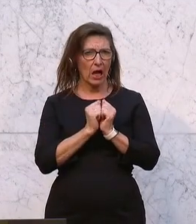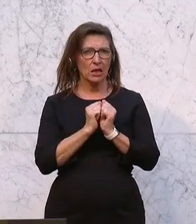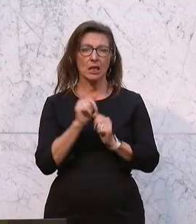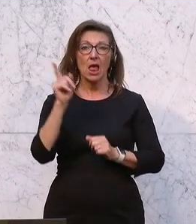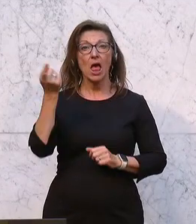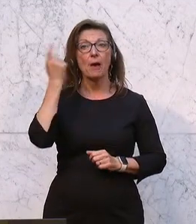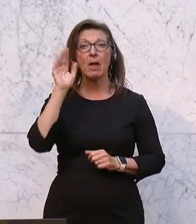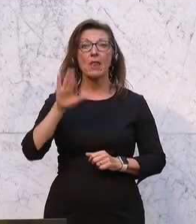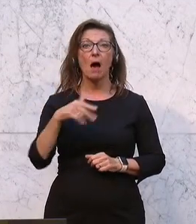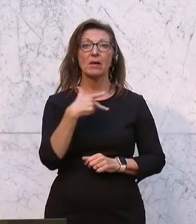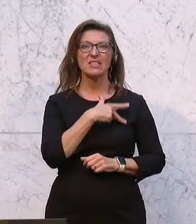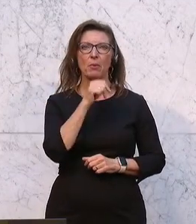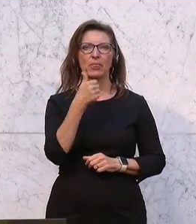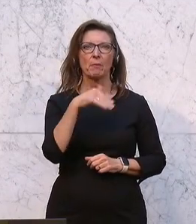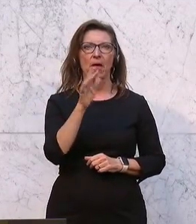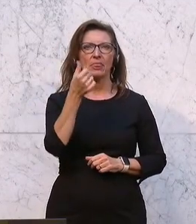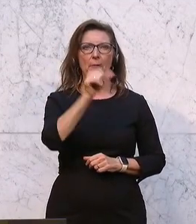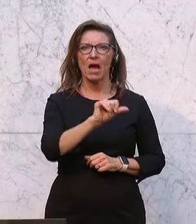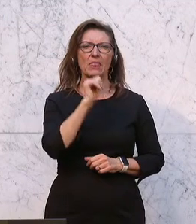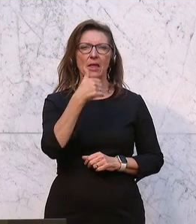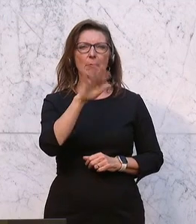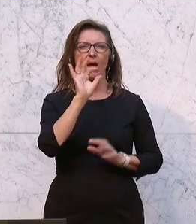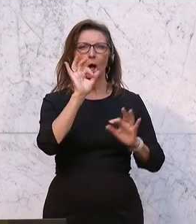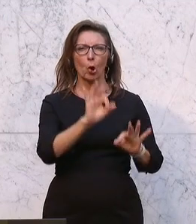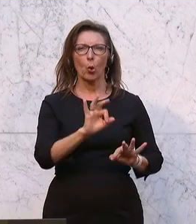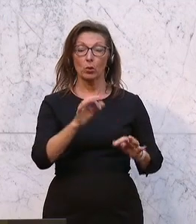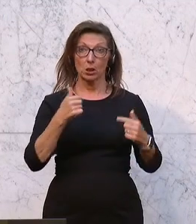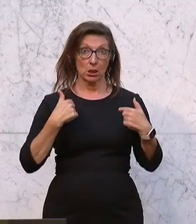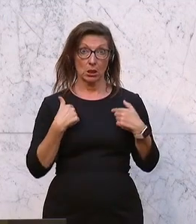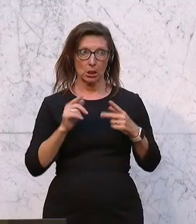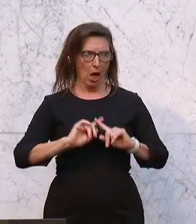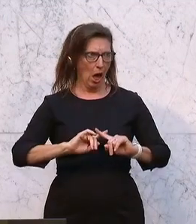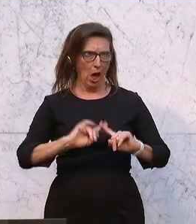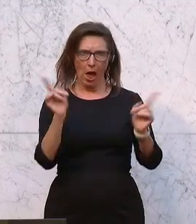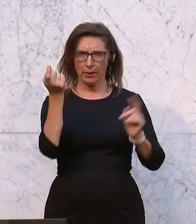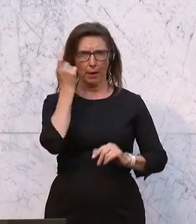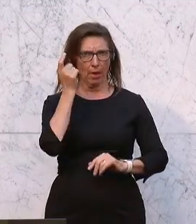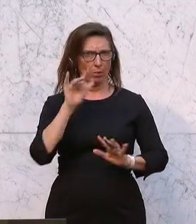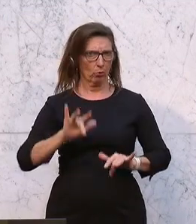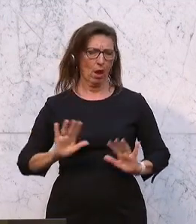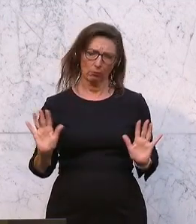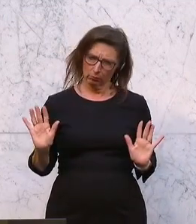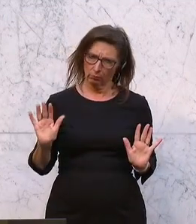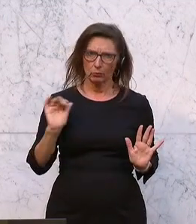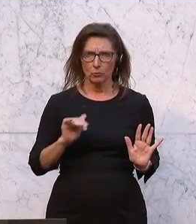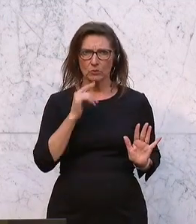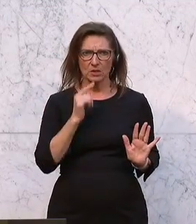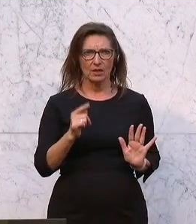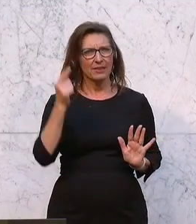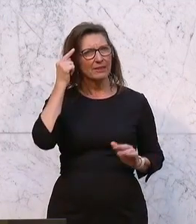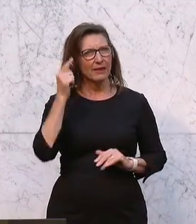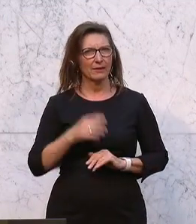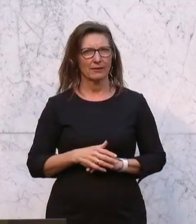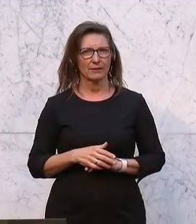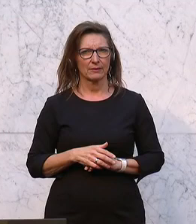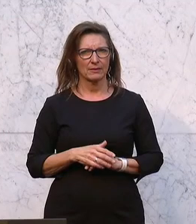gemeint, seit die SPÖ nicht mehr dabei ist, ist es einfach nicht mehr gut. Ich bin da eigentlich ganz anderer Meinung, muss ich auch noch dazu sagen. Und wenn man denkt, was